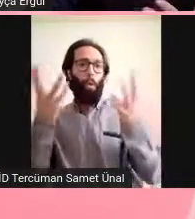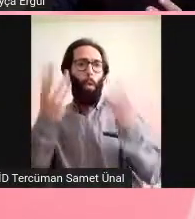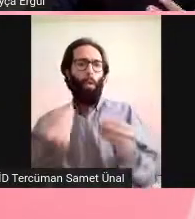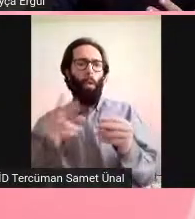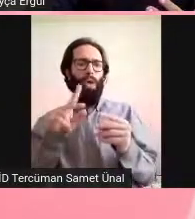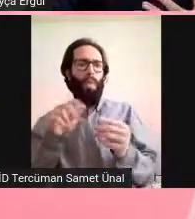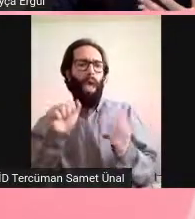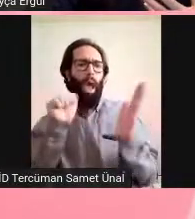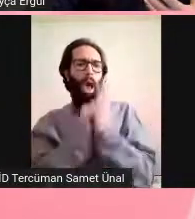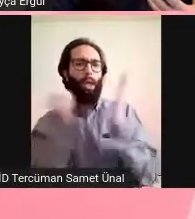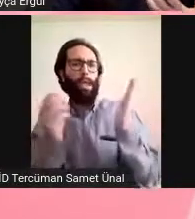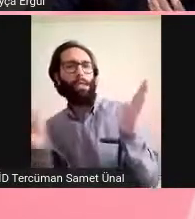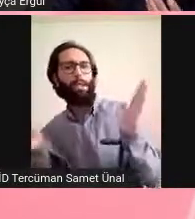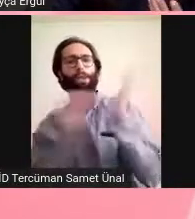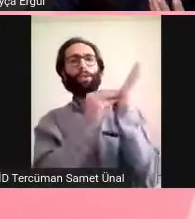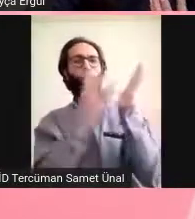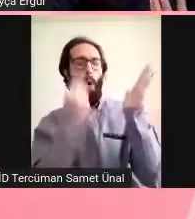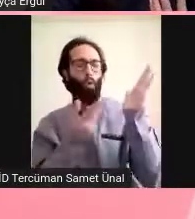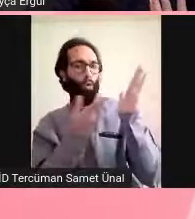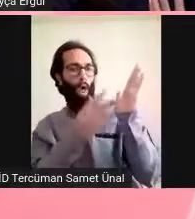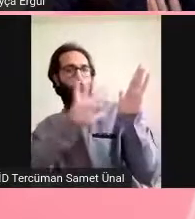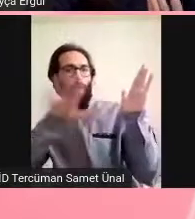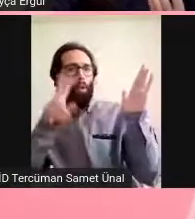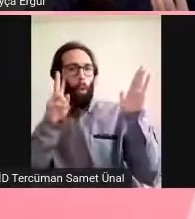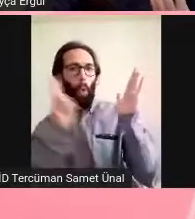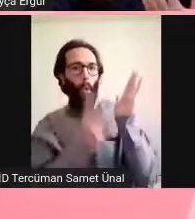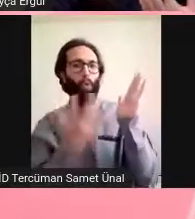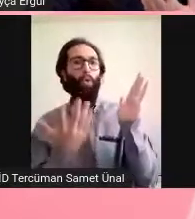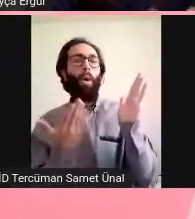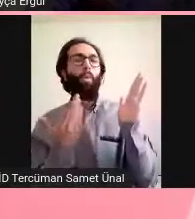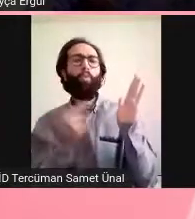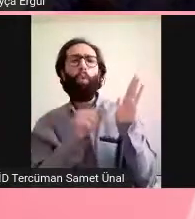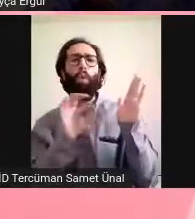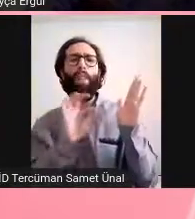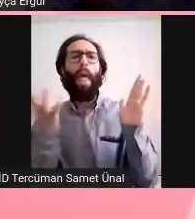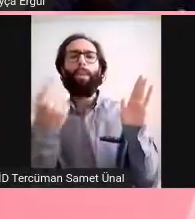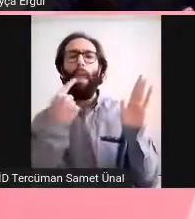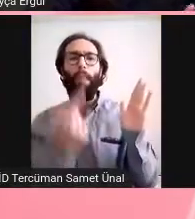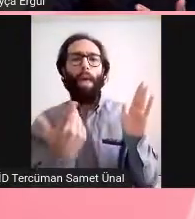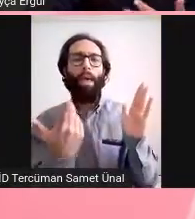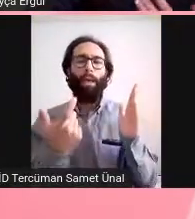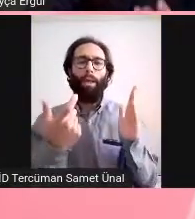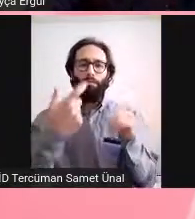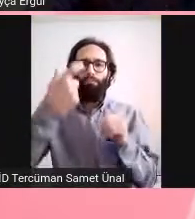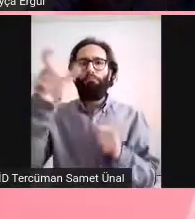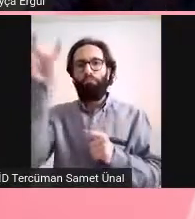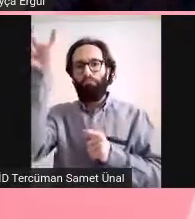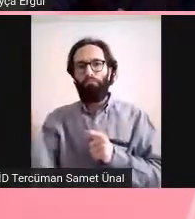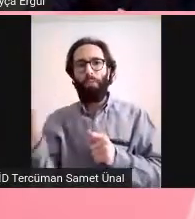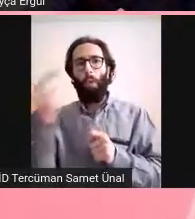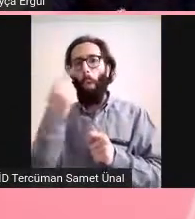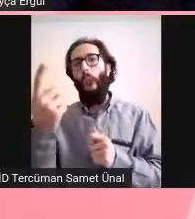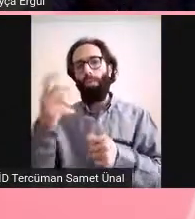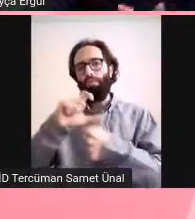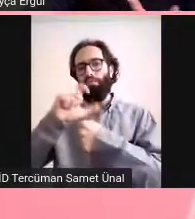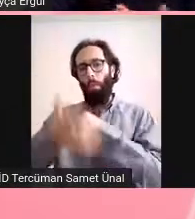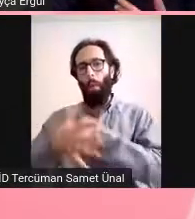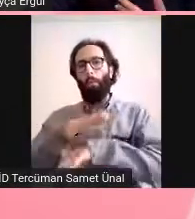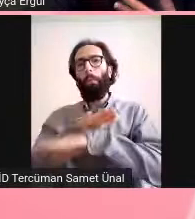Bu şu. Kişi koronavirüs enfeksiyonunu geçiriyor. Ve çok hafif geçiriyor.